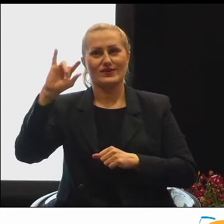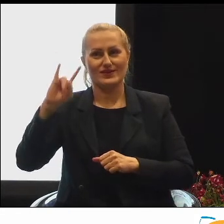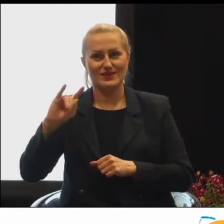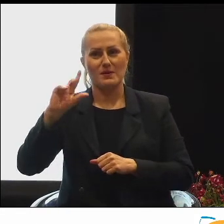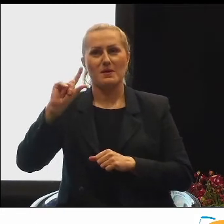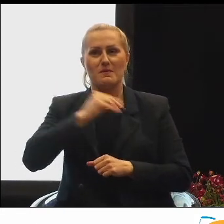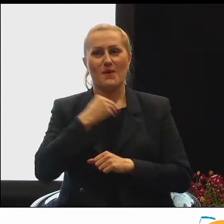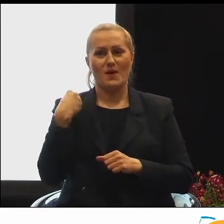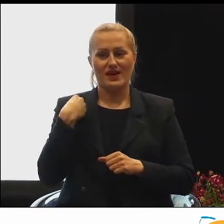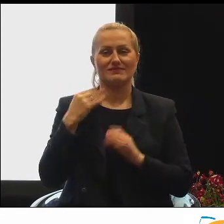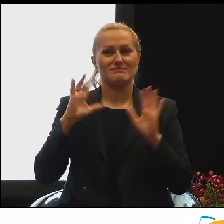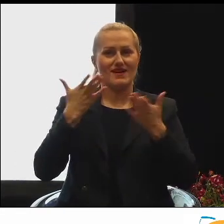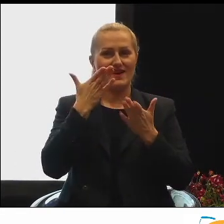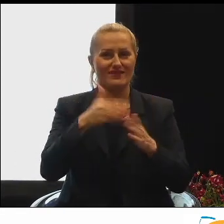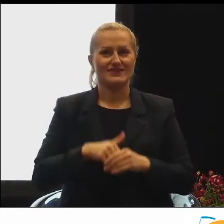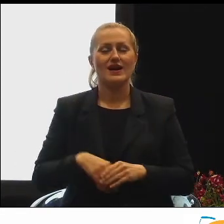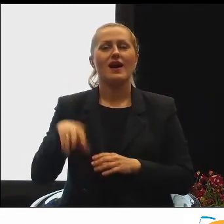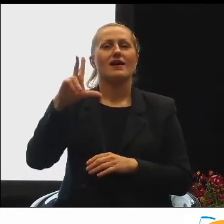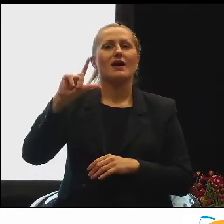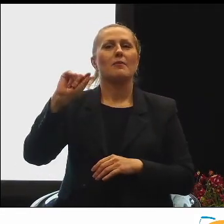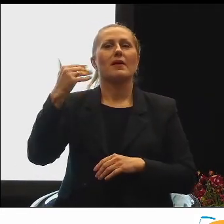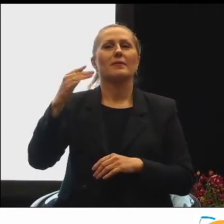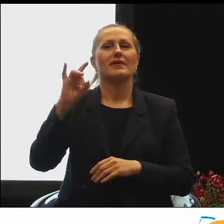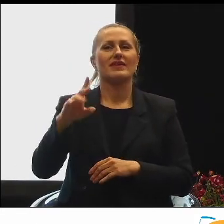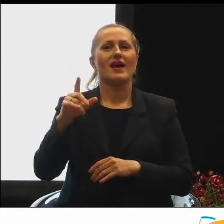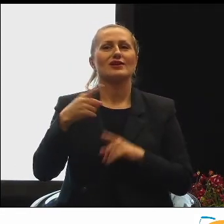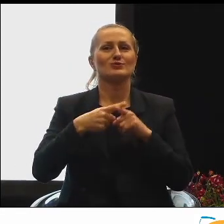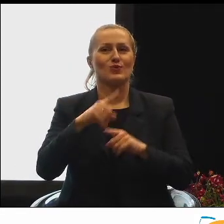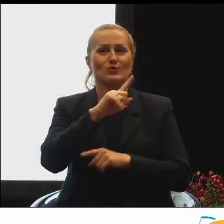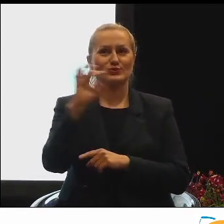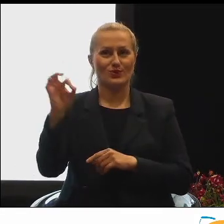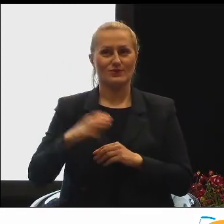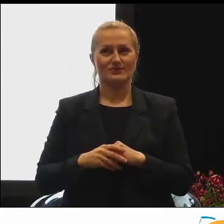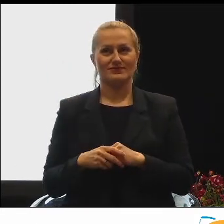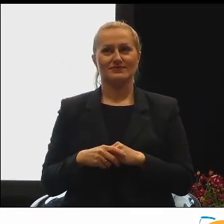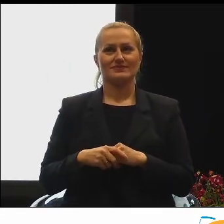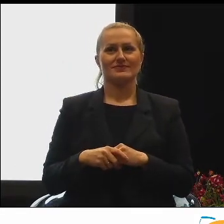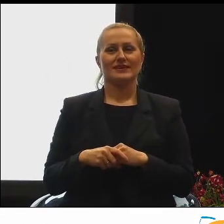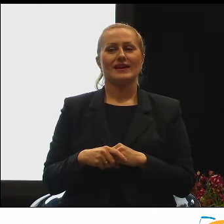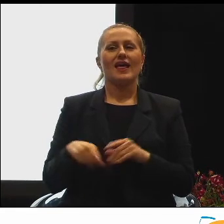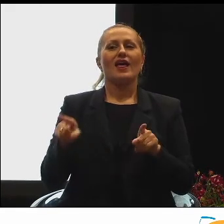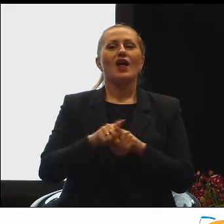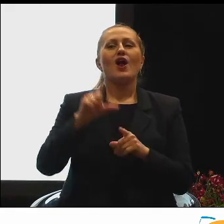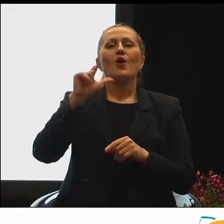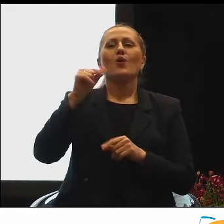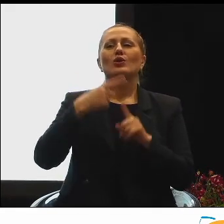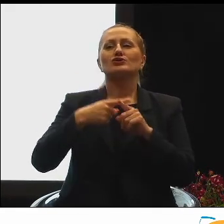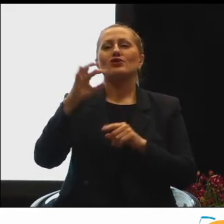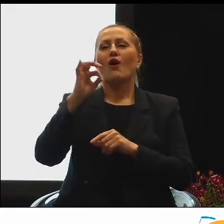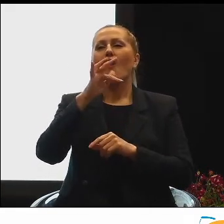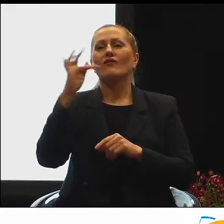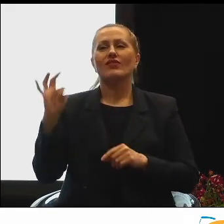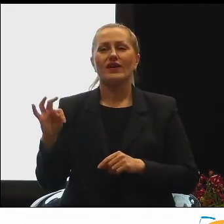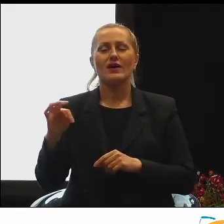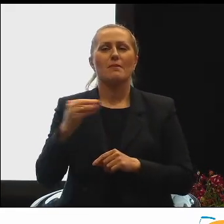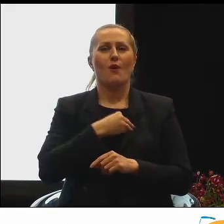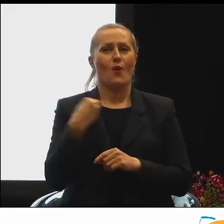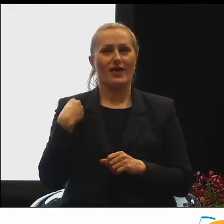poproszę Państwa o brawa. KPMG, spółka z o.o. A także Loopsoft Poland.